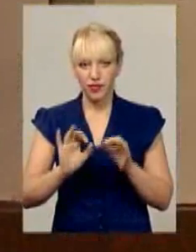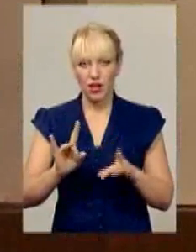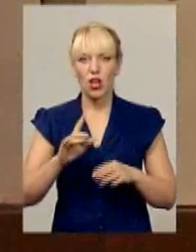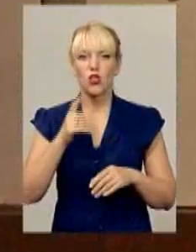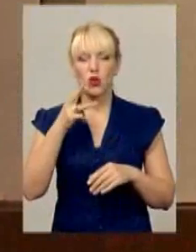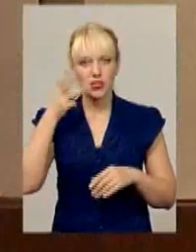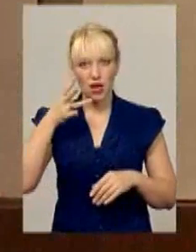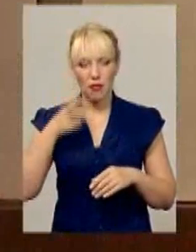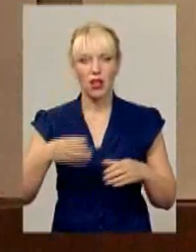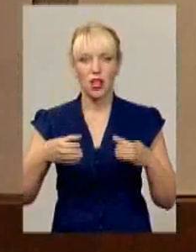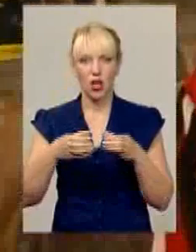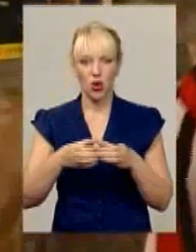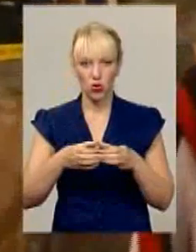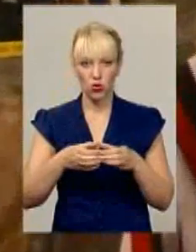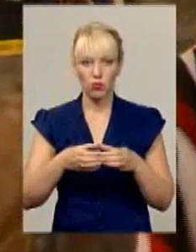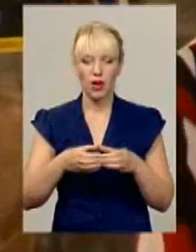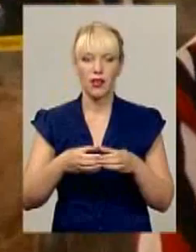скарги людей, жінка нам пропонує.